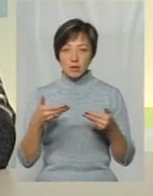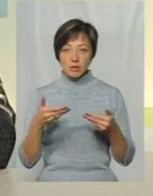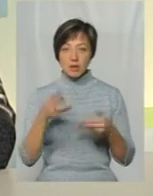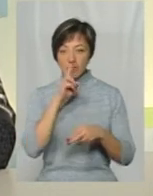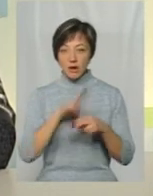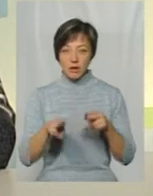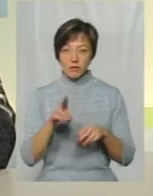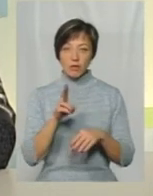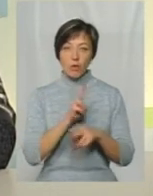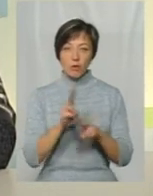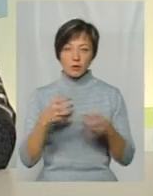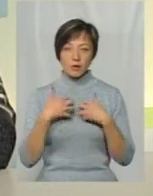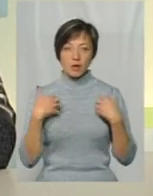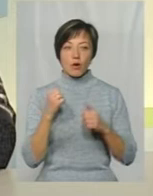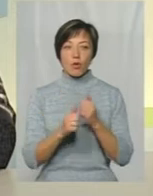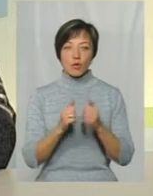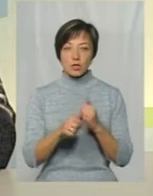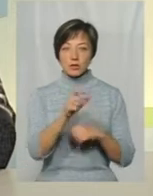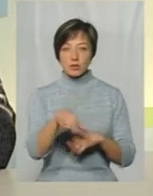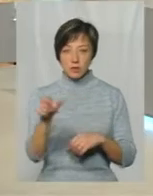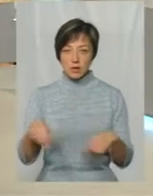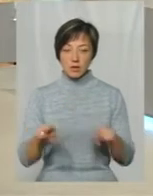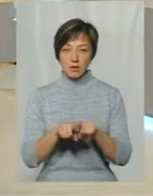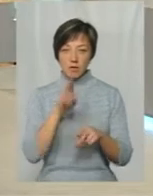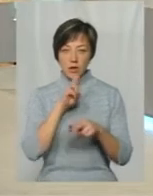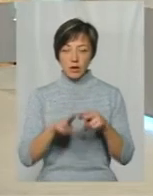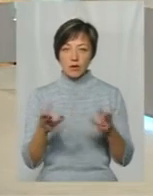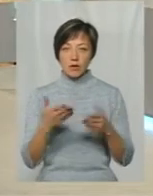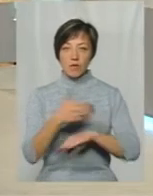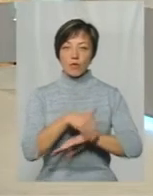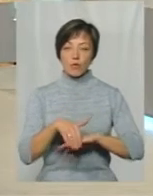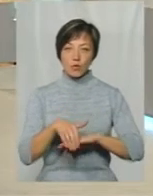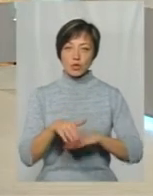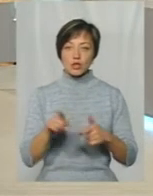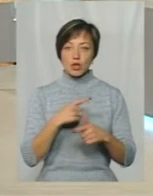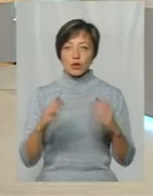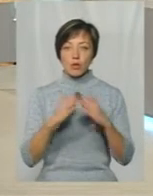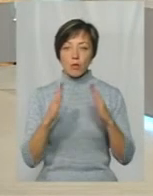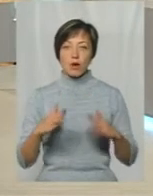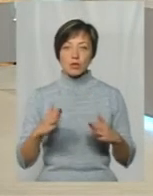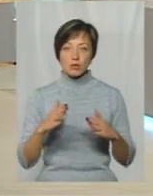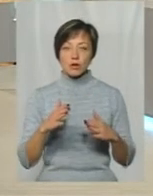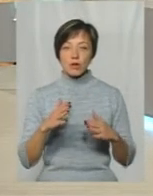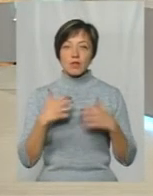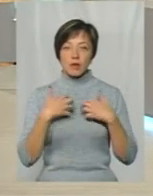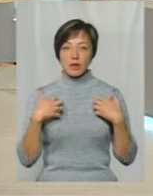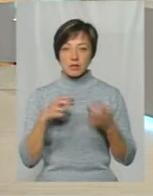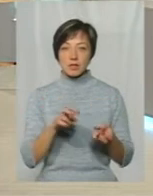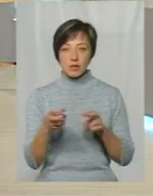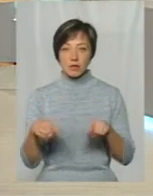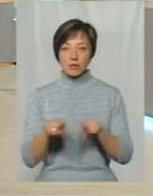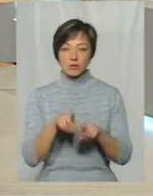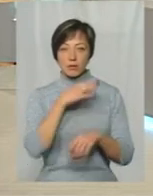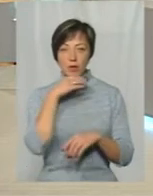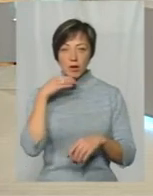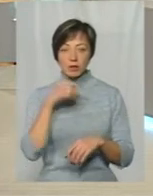когось І кожен з наших телеглядачів так само втратив якогось вуличного чи домашнього улюбленця Тому що домашніх загинувало, на жаль, також дуже